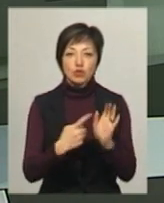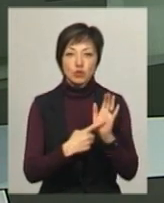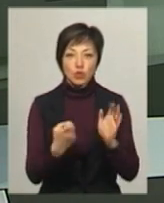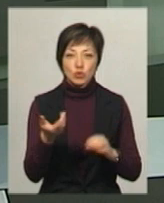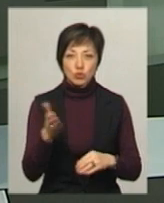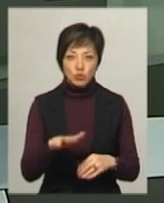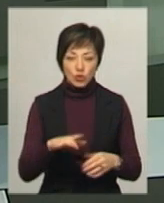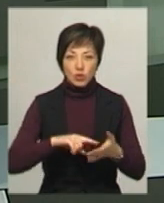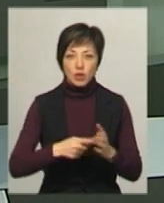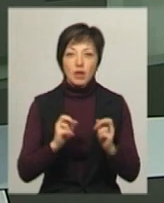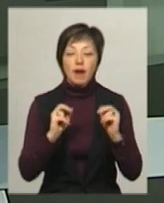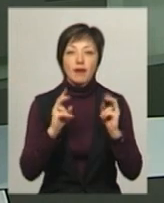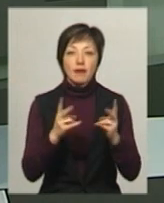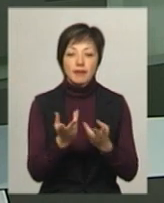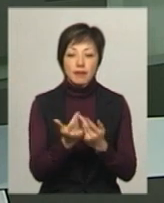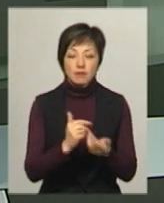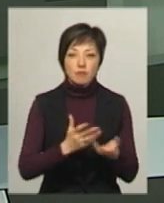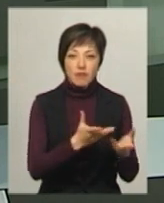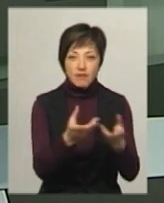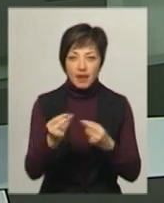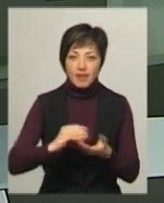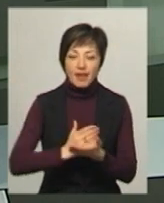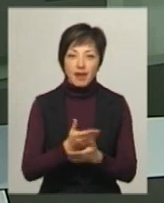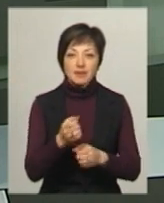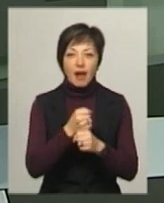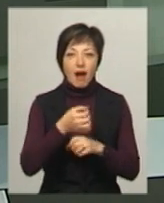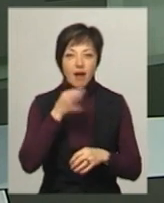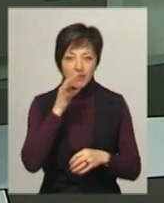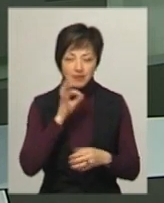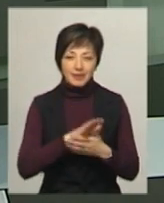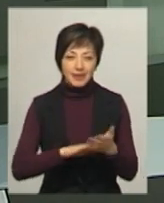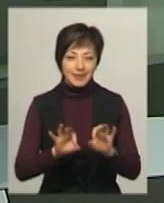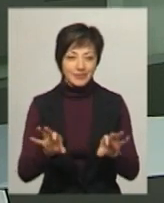таких точок. Як кількість впливає на якість кави, дізнавалася Анастасія Олексюк.